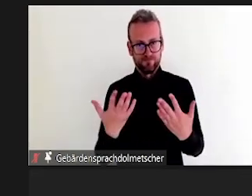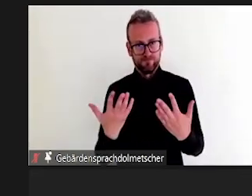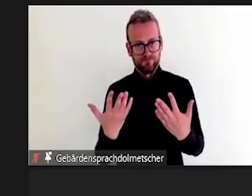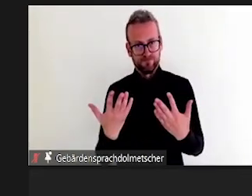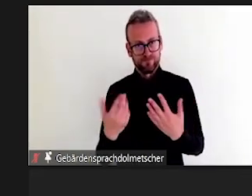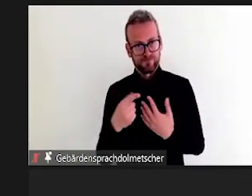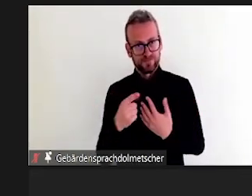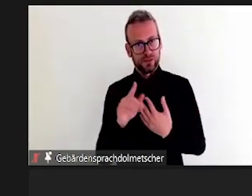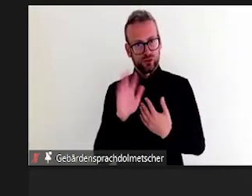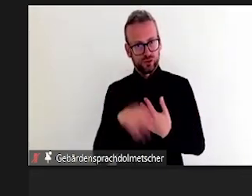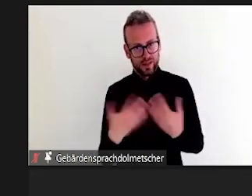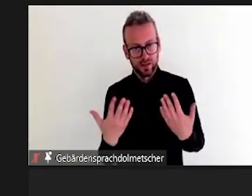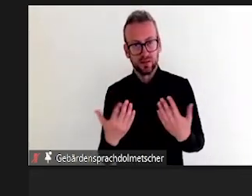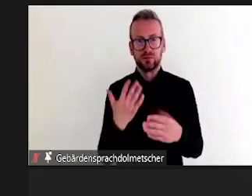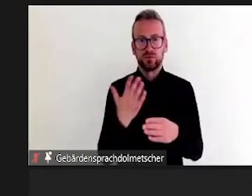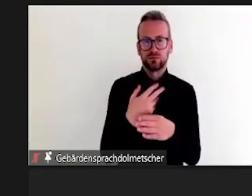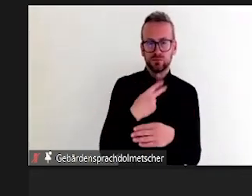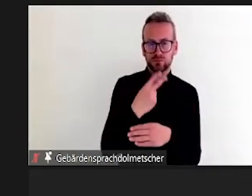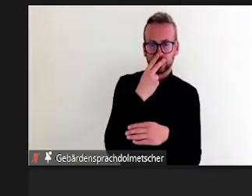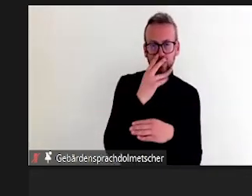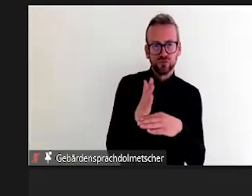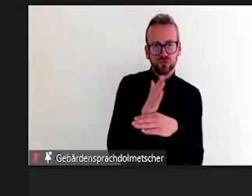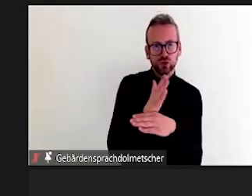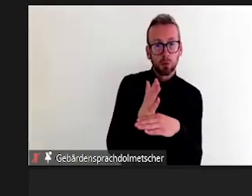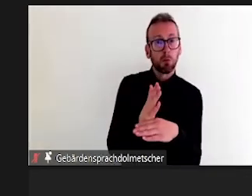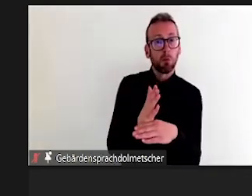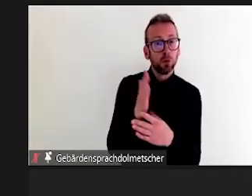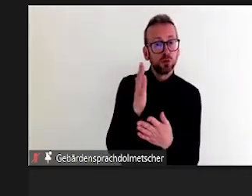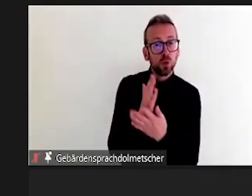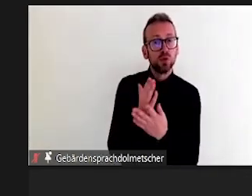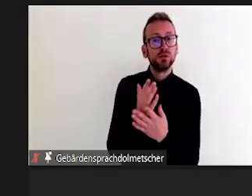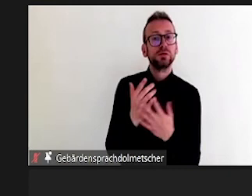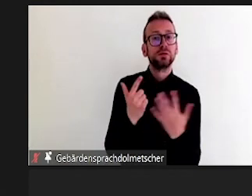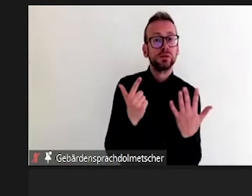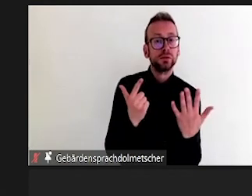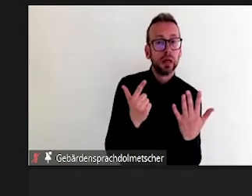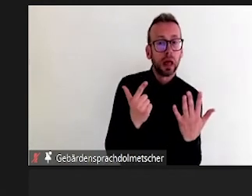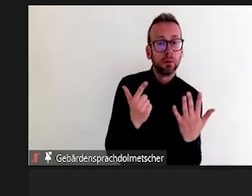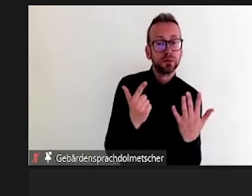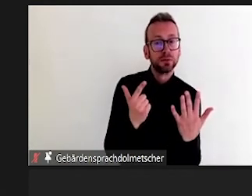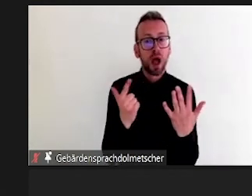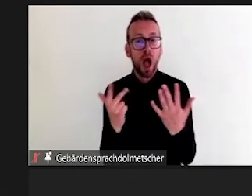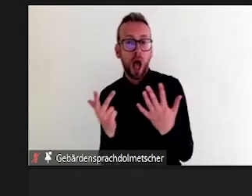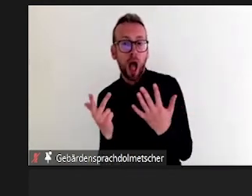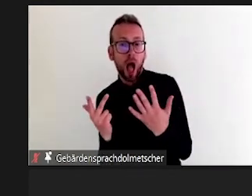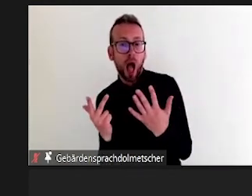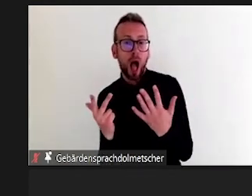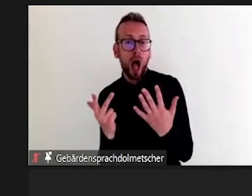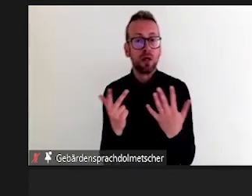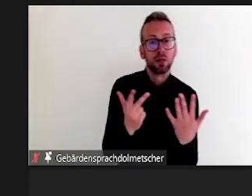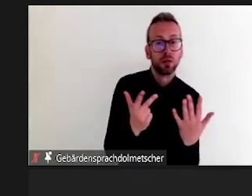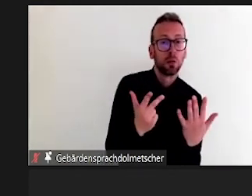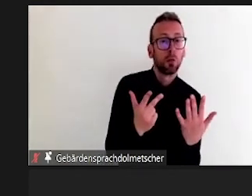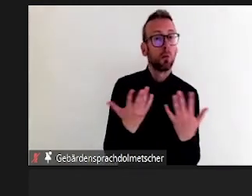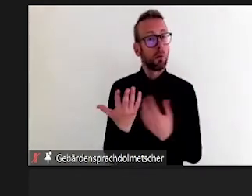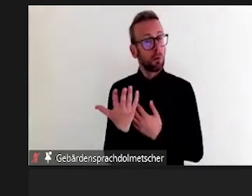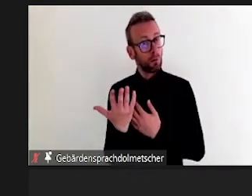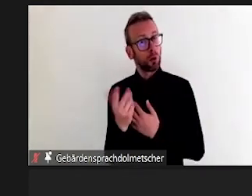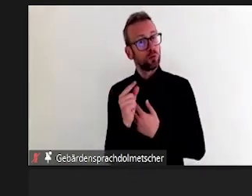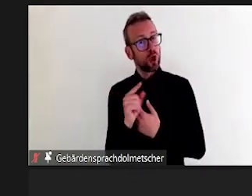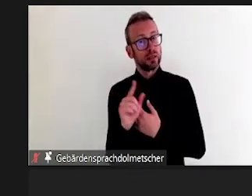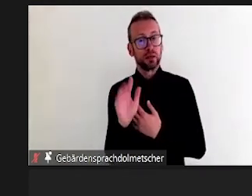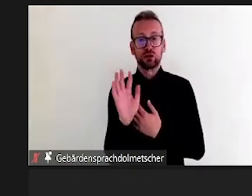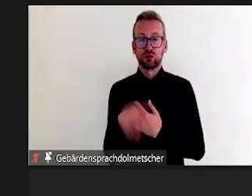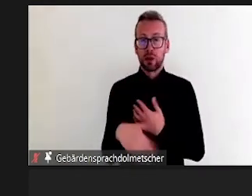welcher Stimmung Sie vielleicht auch rechnen können. Also wenn Sie jetzt sowas fragen wie, wie gestresst bist du heute auf einer Skala von 1 bis